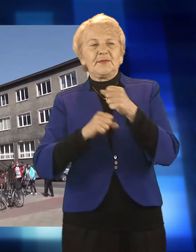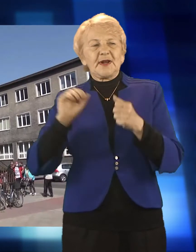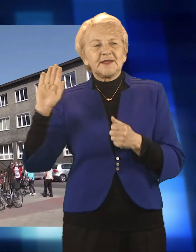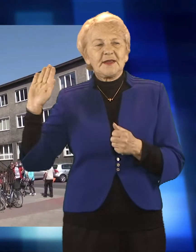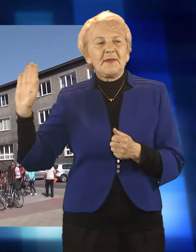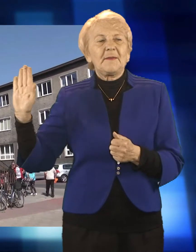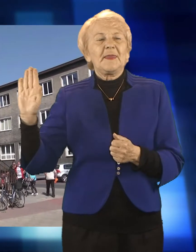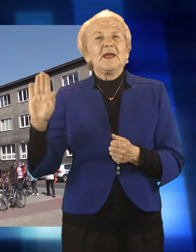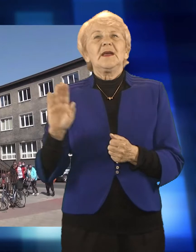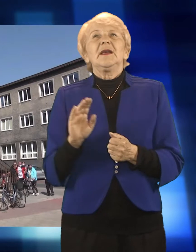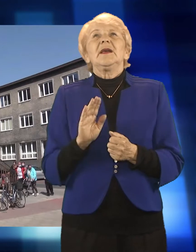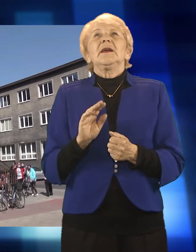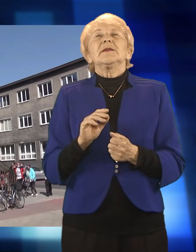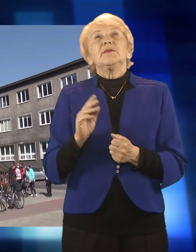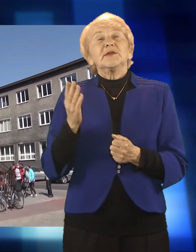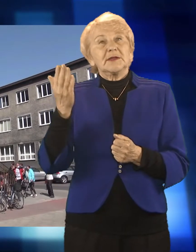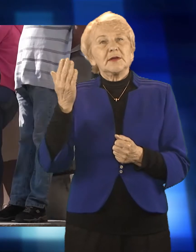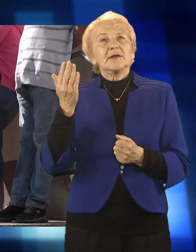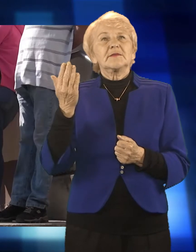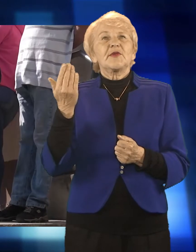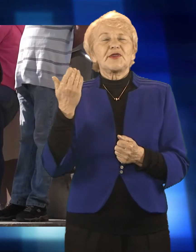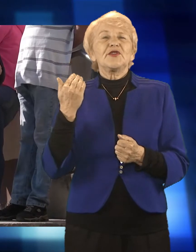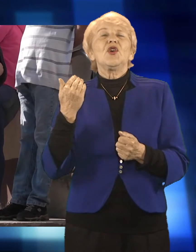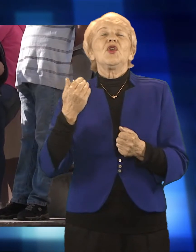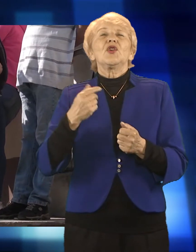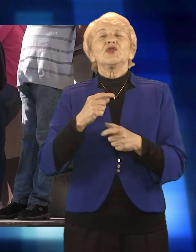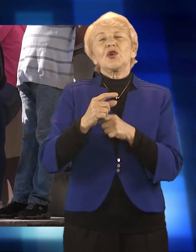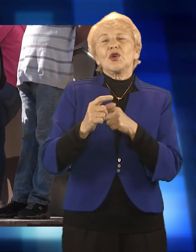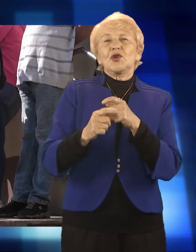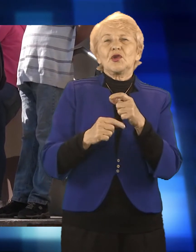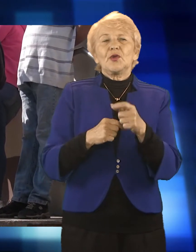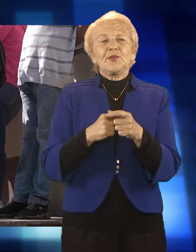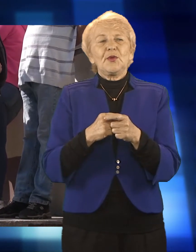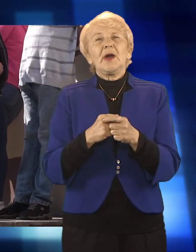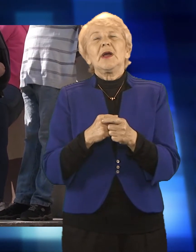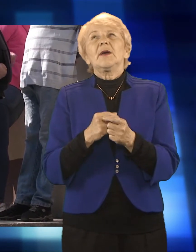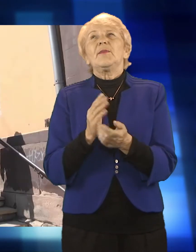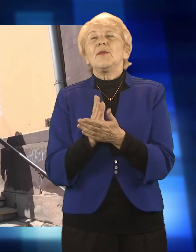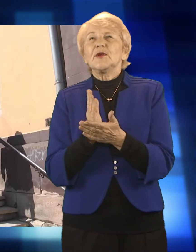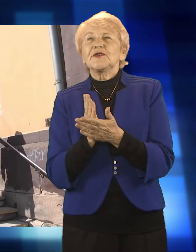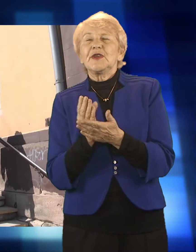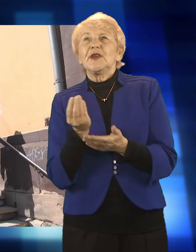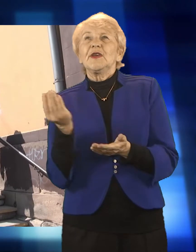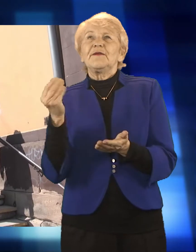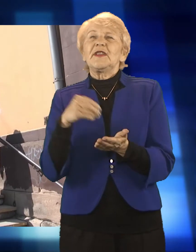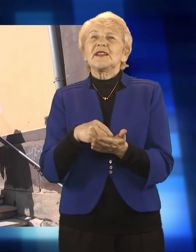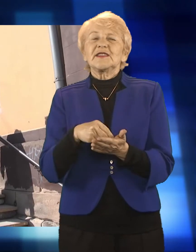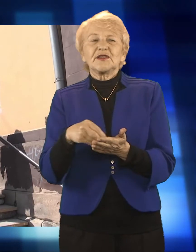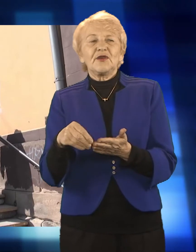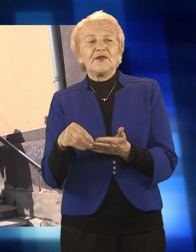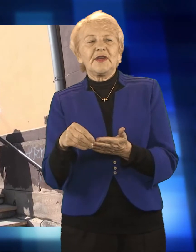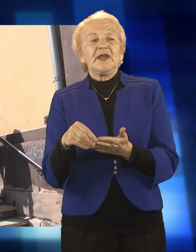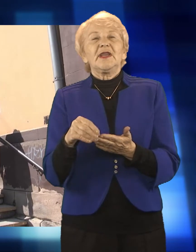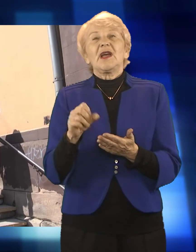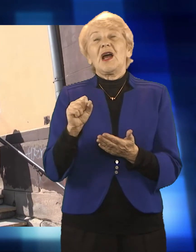Celem jej działalności jest przede wszystkim realizowanie gminnej strategii rozwiązywania problemów społecznych oraz wykonywanie zadań własnych